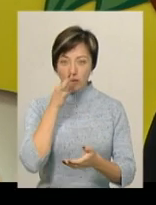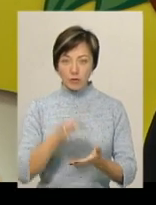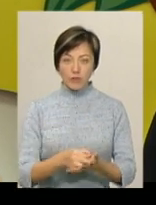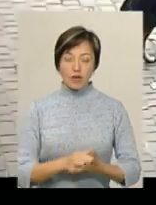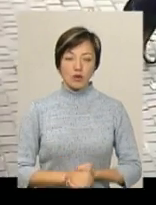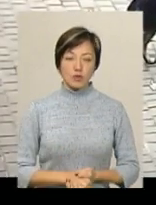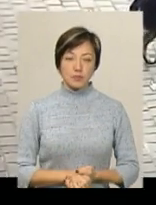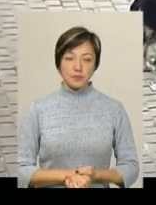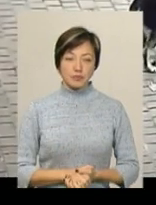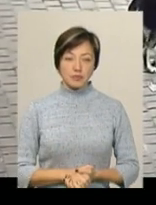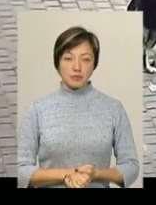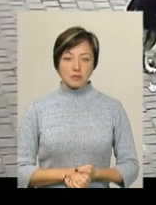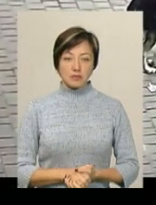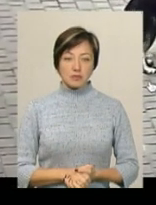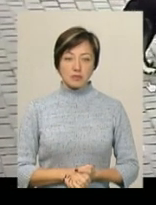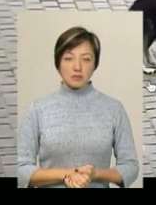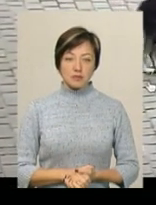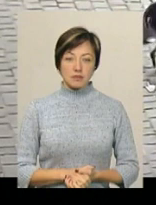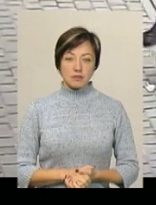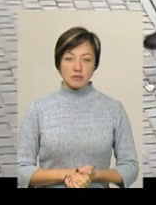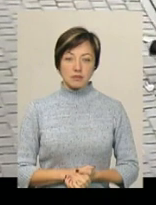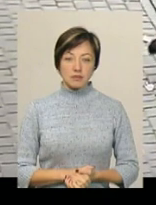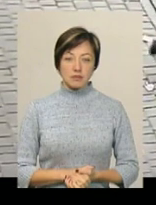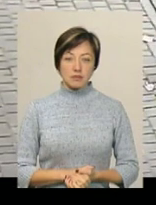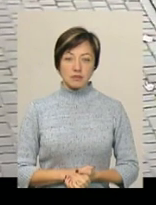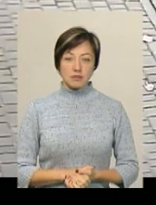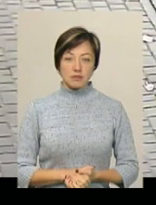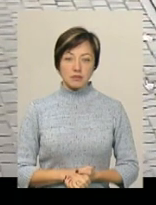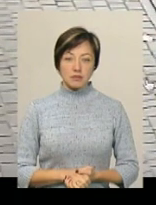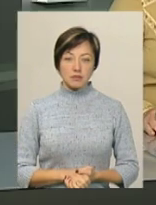відповідальності. Ірина Аріон, Володимир Паламар, новини Поділля, Центр.